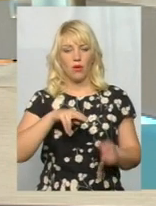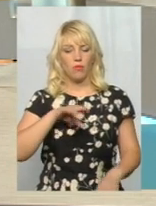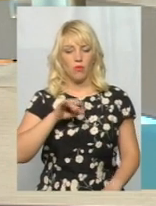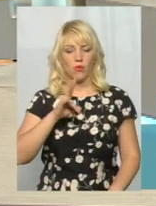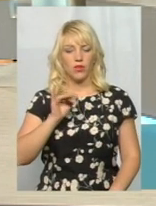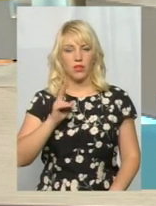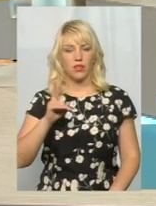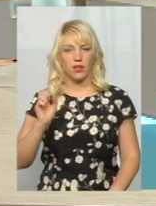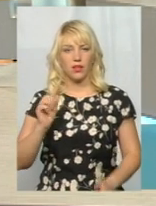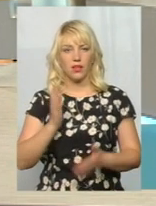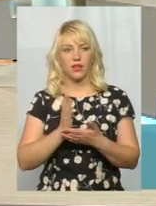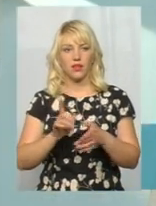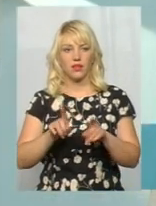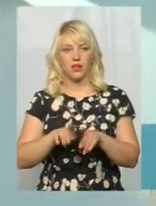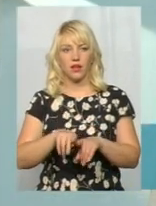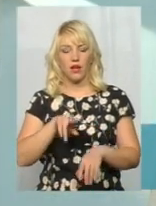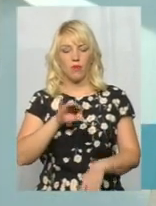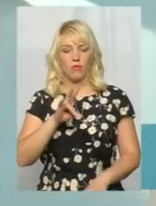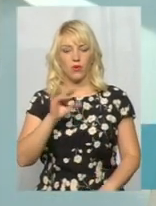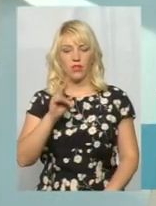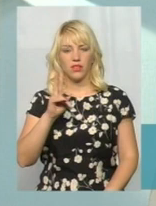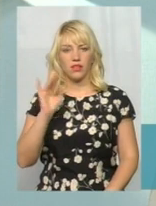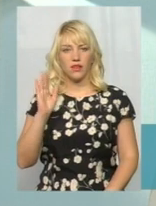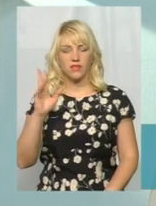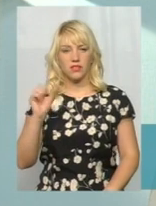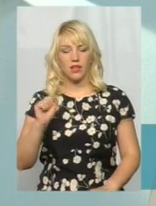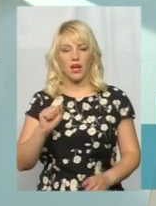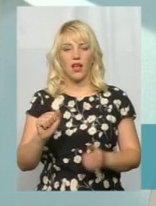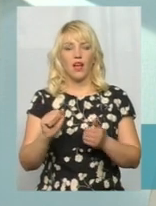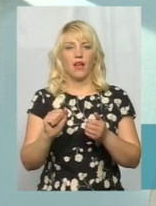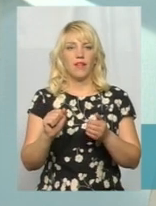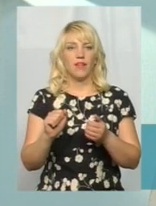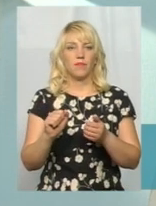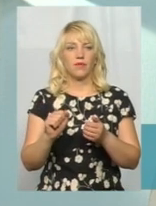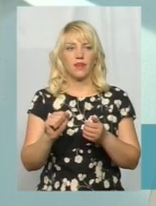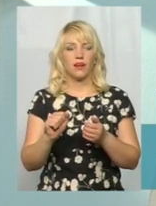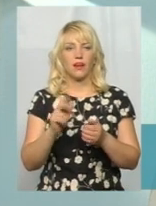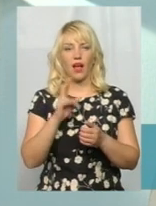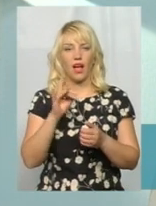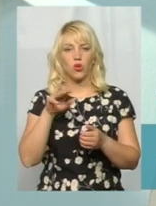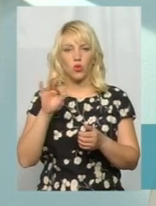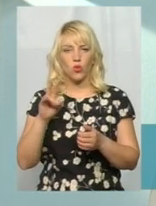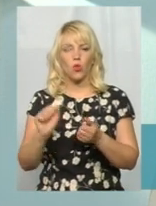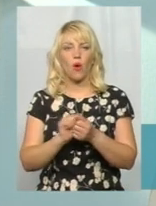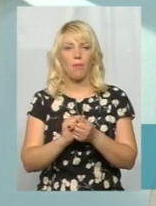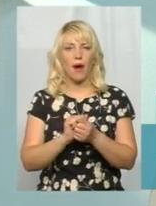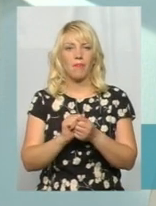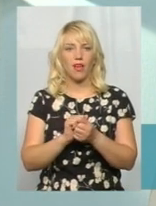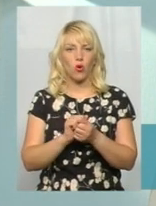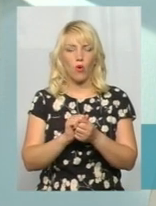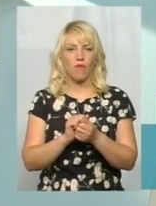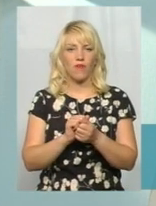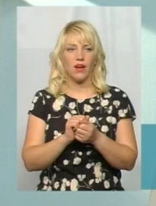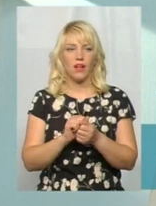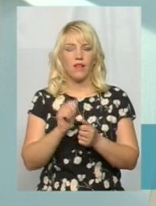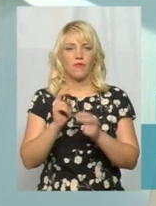є така Понінківська картонно-паперова фабрика, ТОВ Україна. Скажіть, будь ласка, на хто для них робить